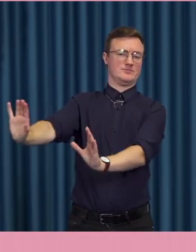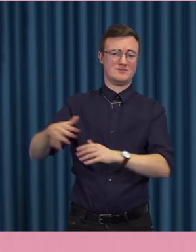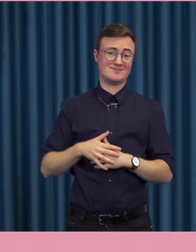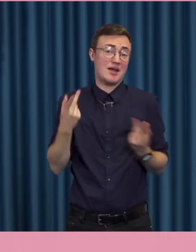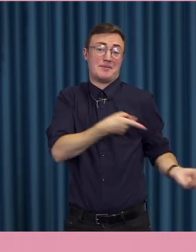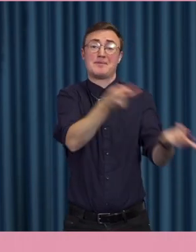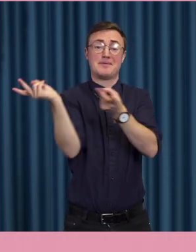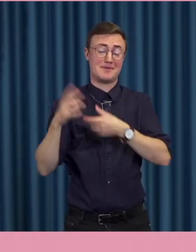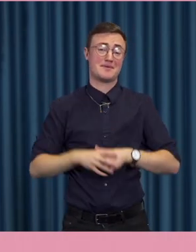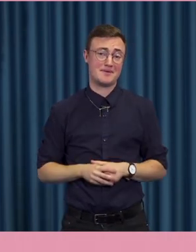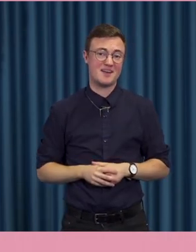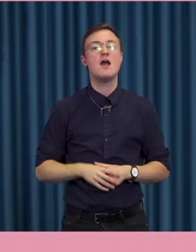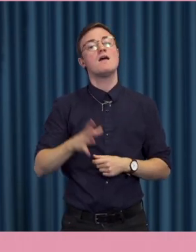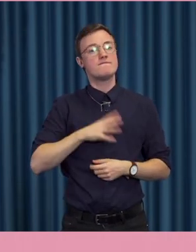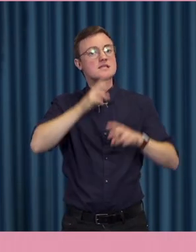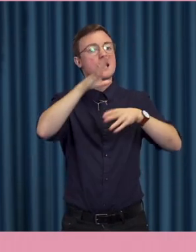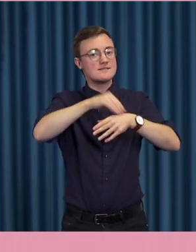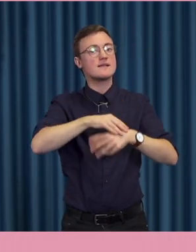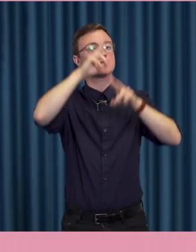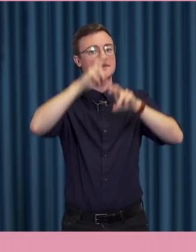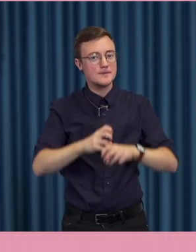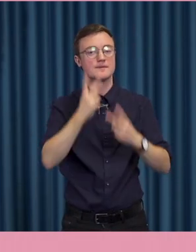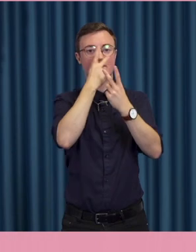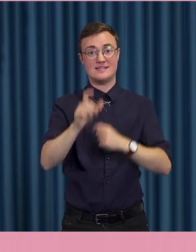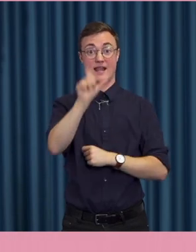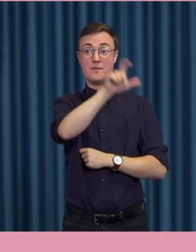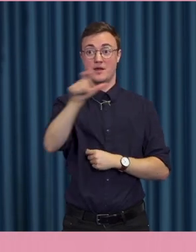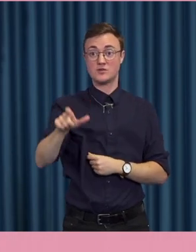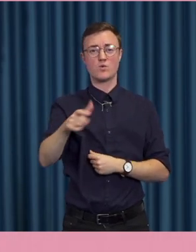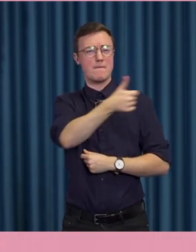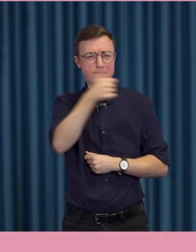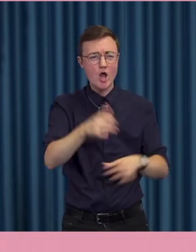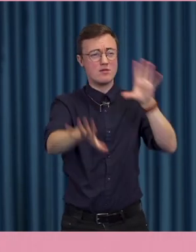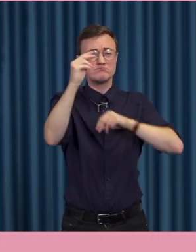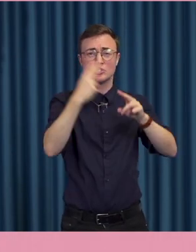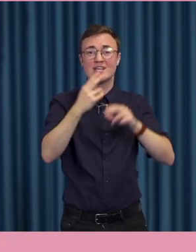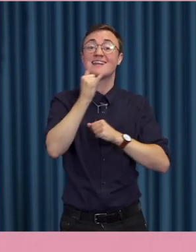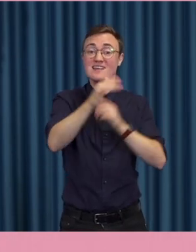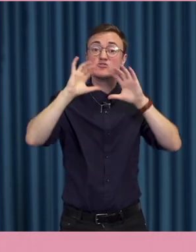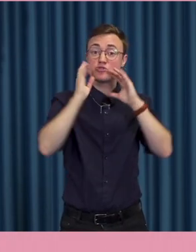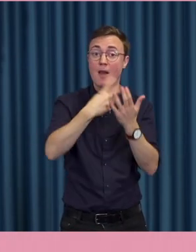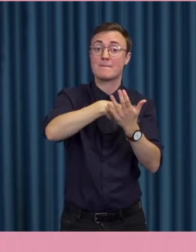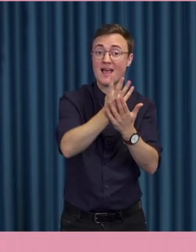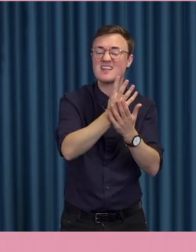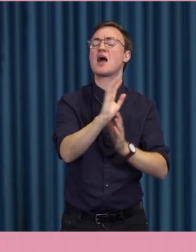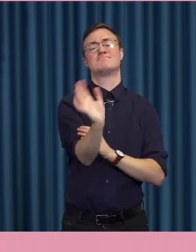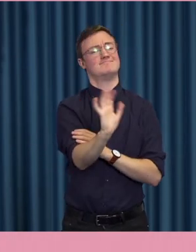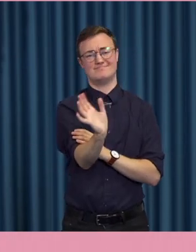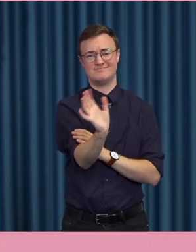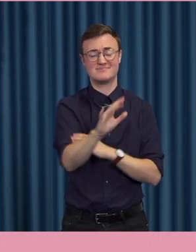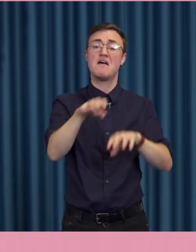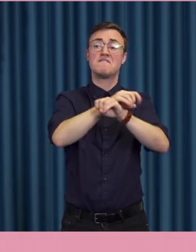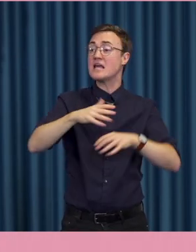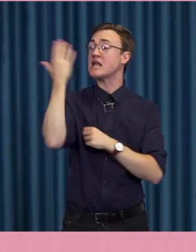översikt visar också att det är mycket få människor som uteslutande får sina nyheter via sociala medier. De flesta fortsätter att ta del av nyheter från